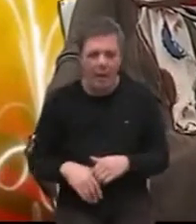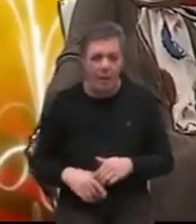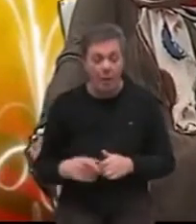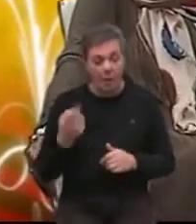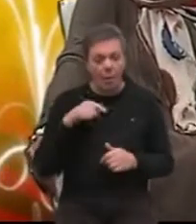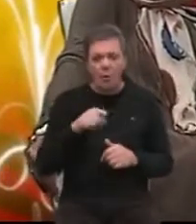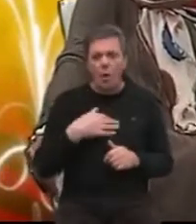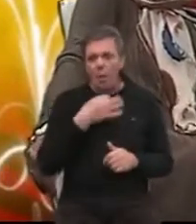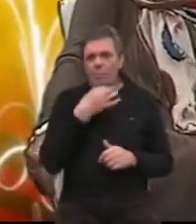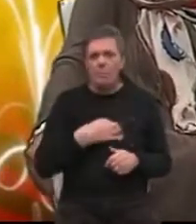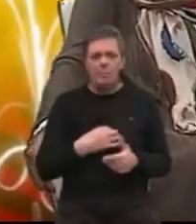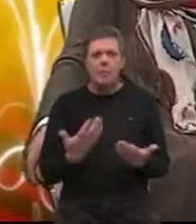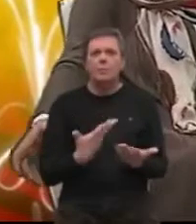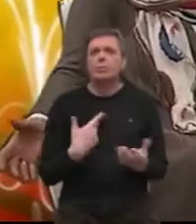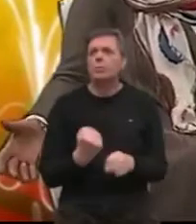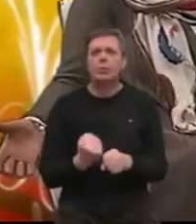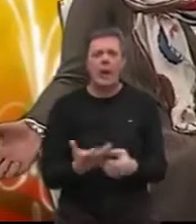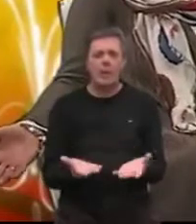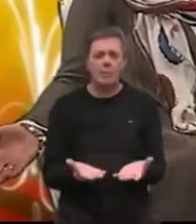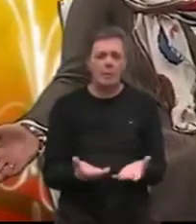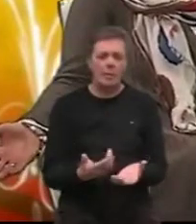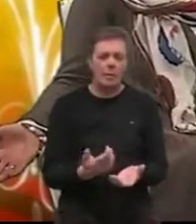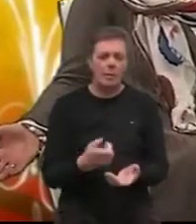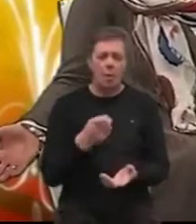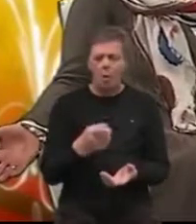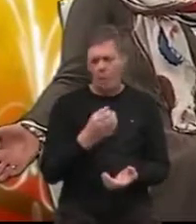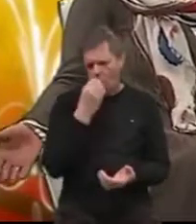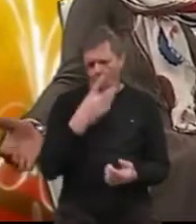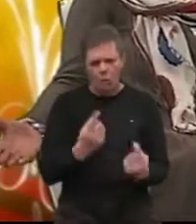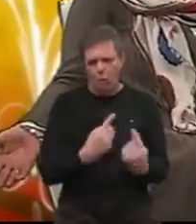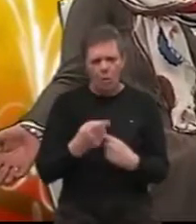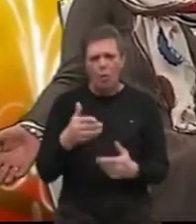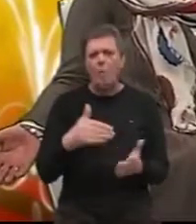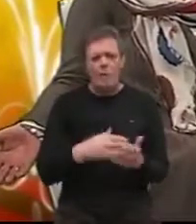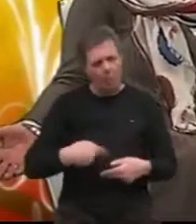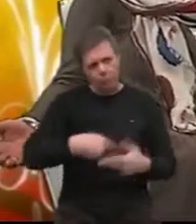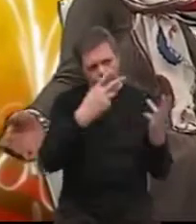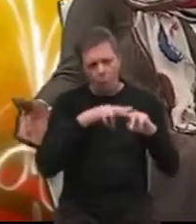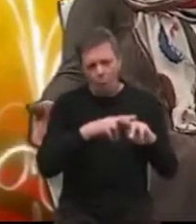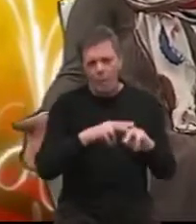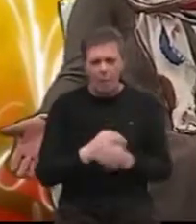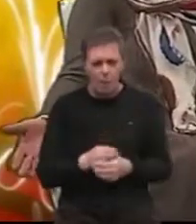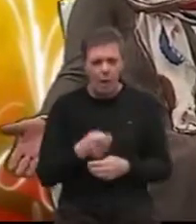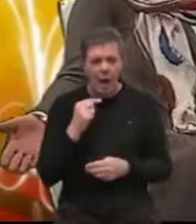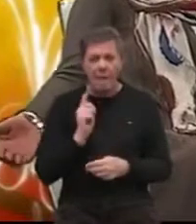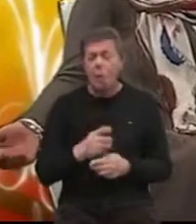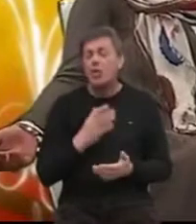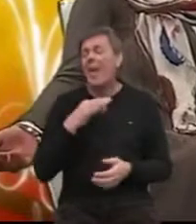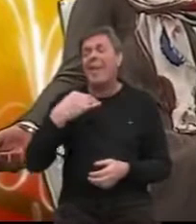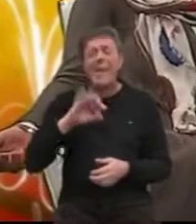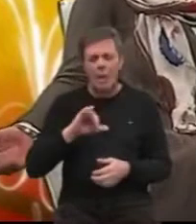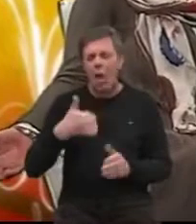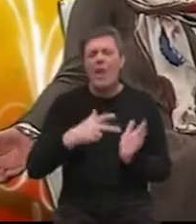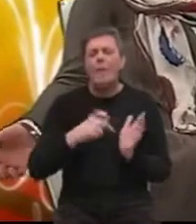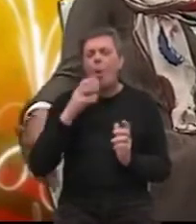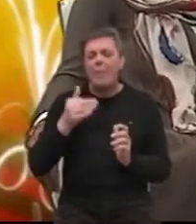mene pitala šta da radi s njim. Ja sam rekla ću, on je u tako lošem stanju da bi on trebao ići u bolnicu, ali može ići jedino ili u